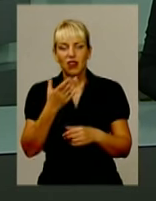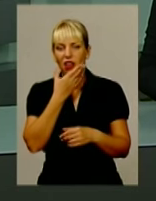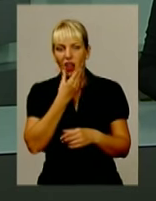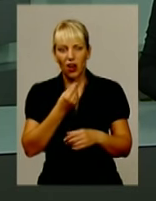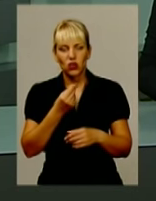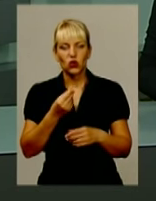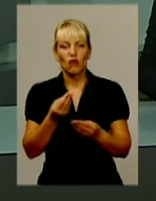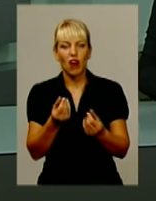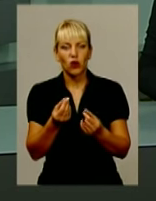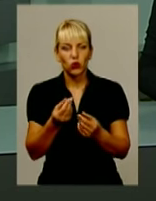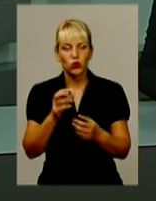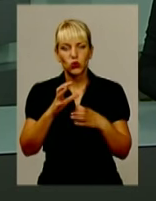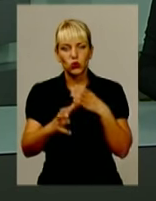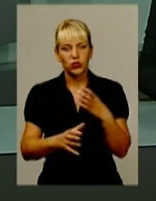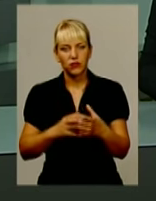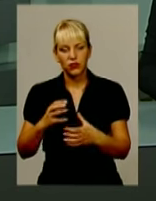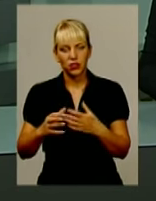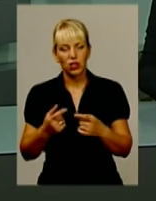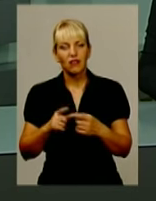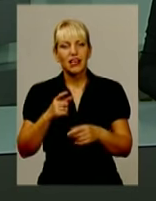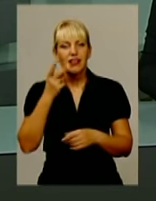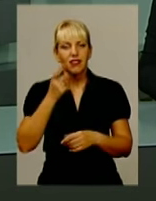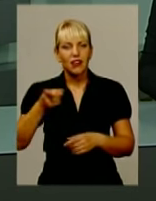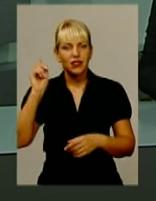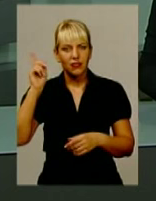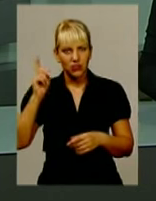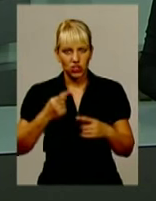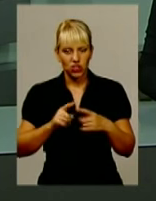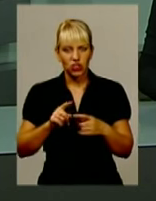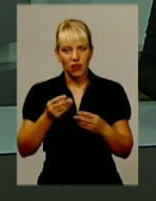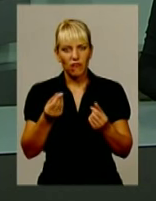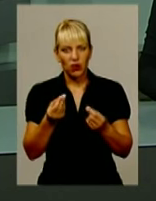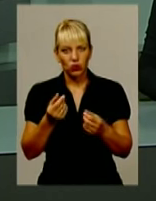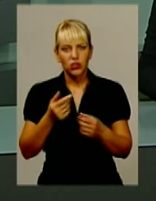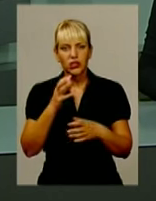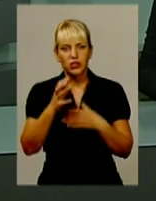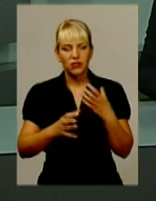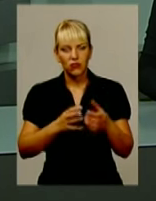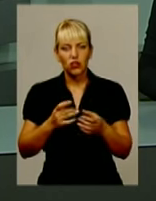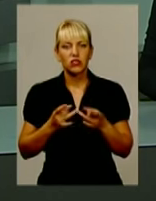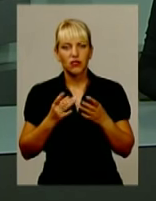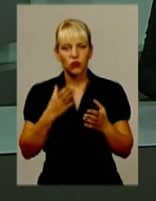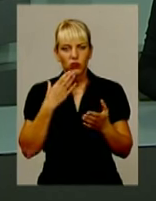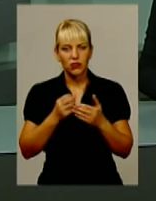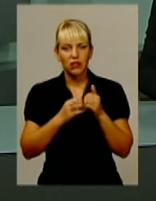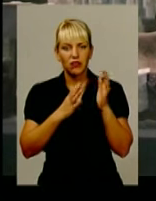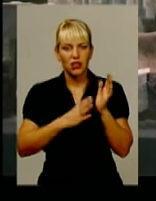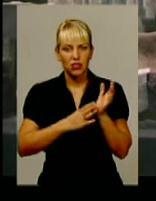найстаріших на планеті грошових одиниць, але офіційно святкує свій 19-й день народження – 2 вересня.